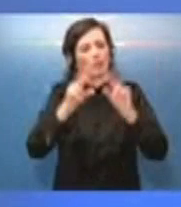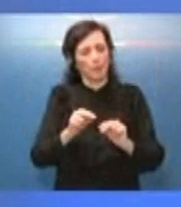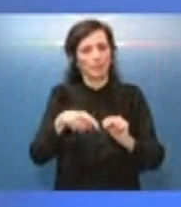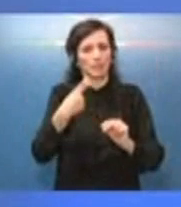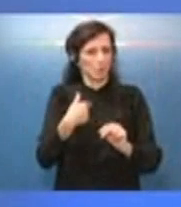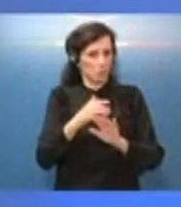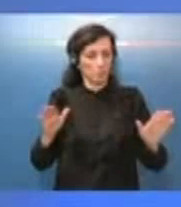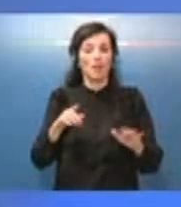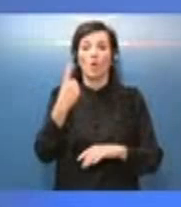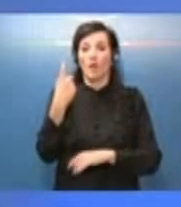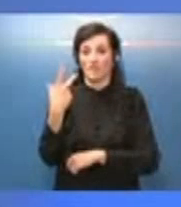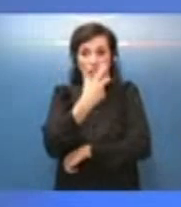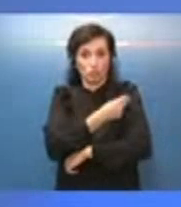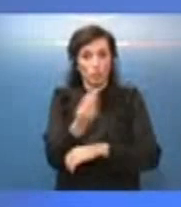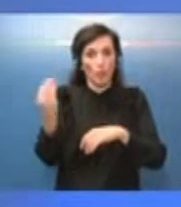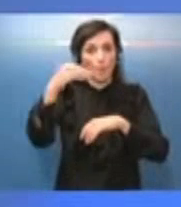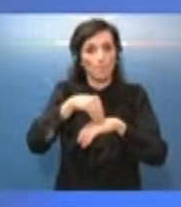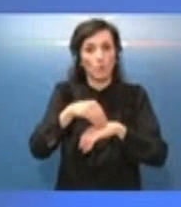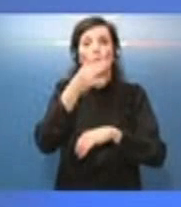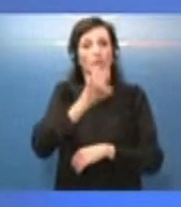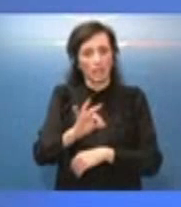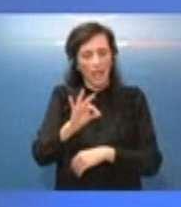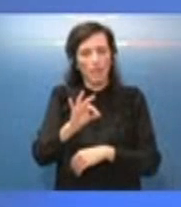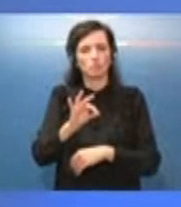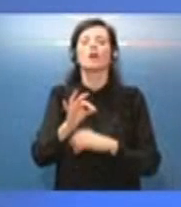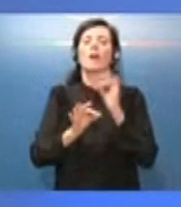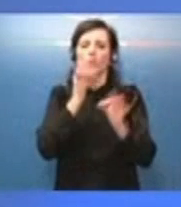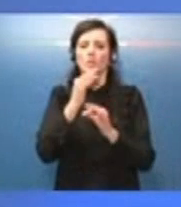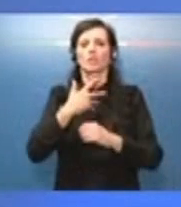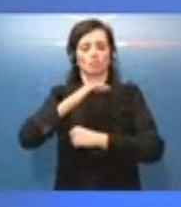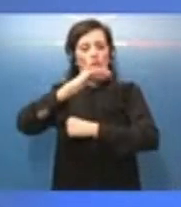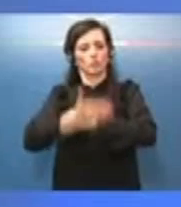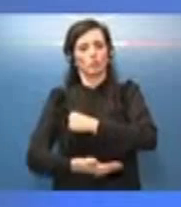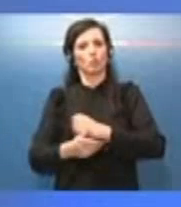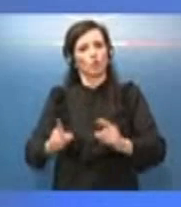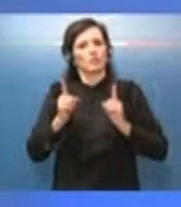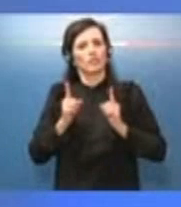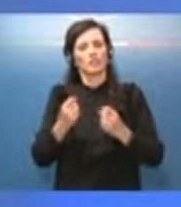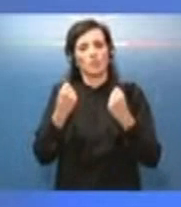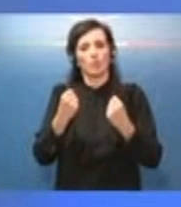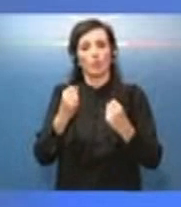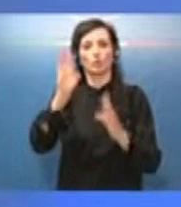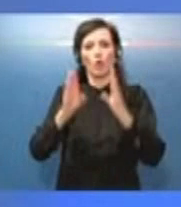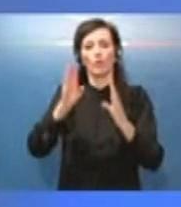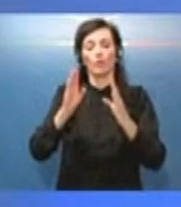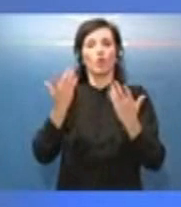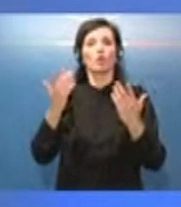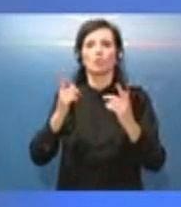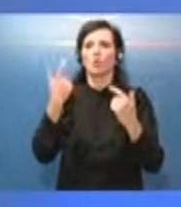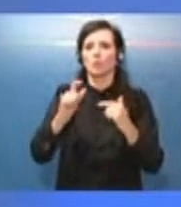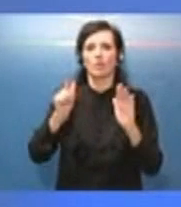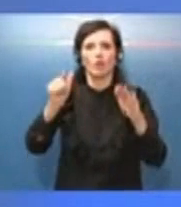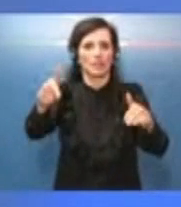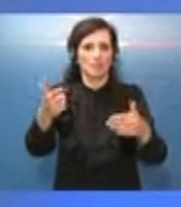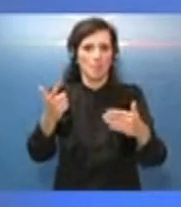vaccino in più che riusciamo a somministrare abbiamo uno scudo più forte rispetto alle settimane che stanno arrivando e quindi sarà